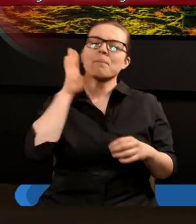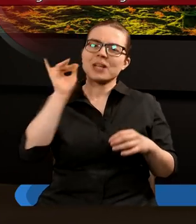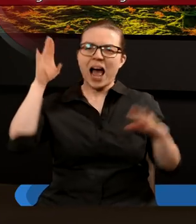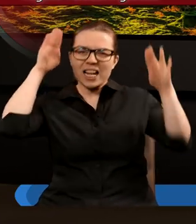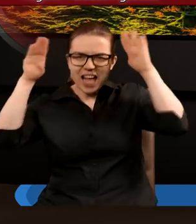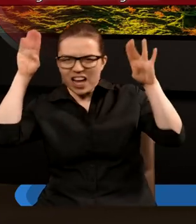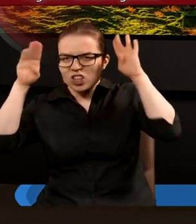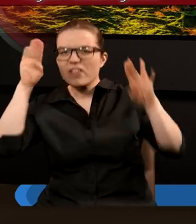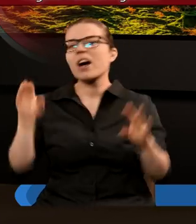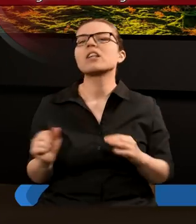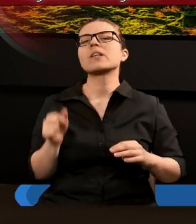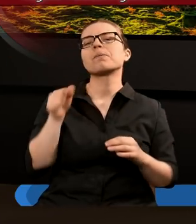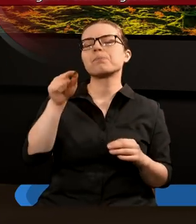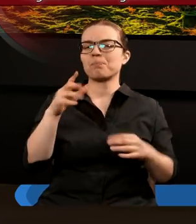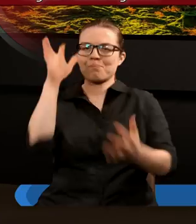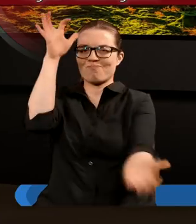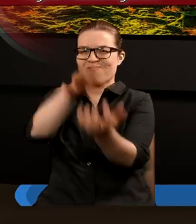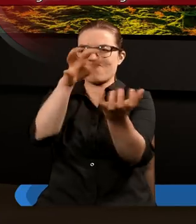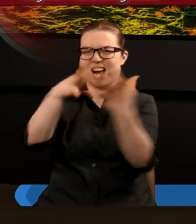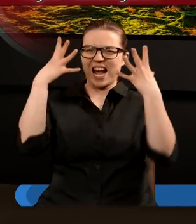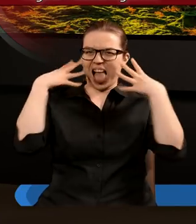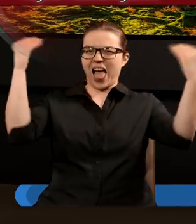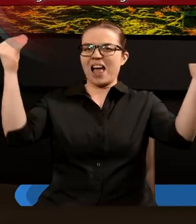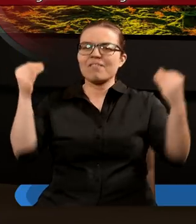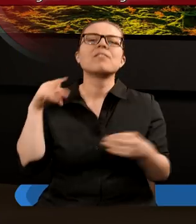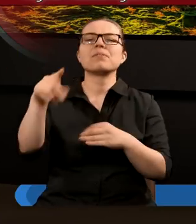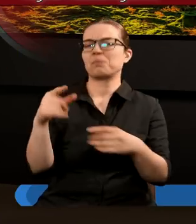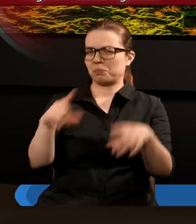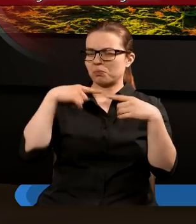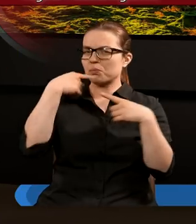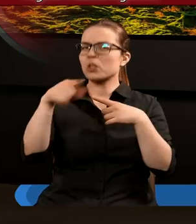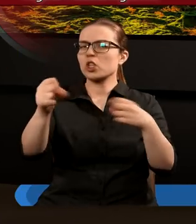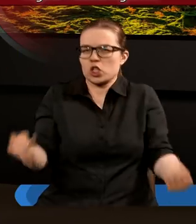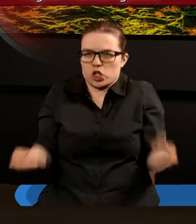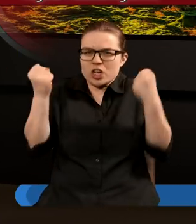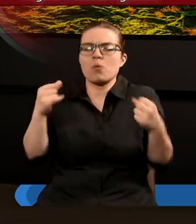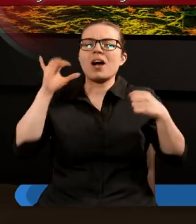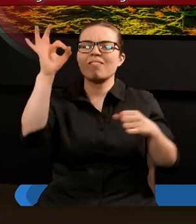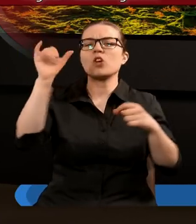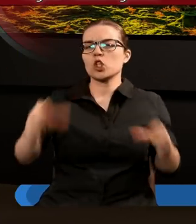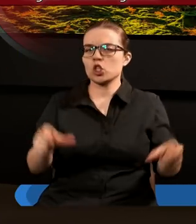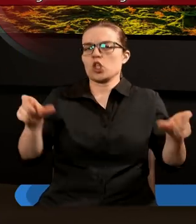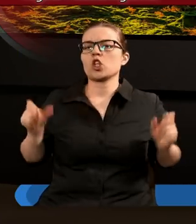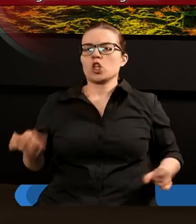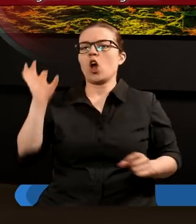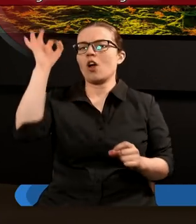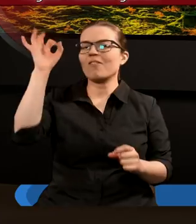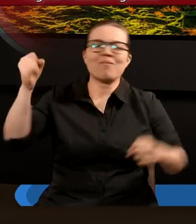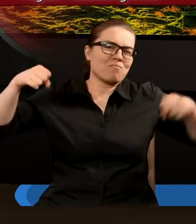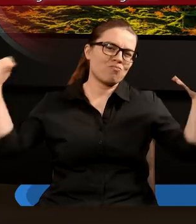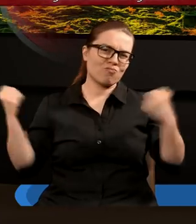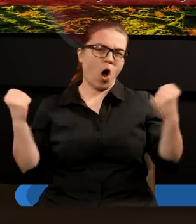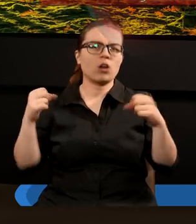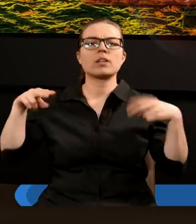a paszcza jego jak paszcza lwa. I przekazał mu smok siłę swoją i tron swój i wielką moc.